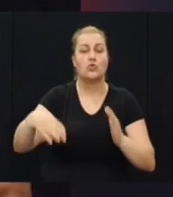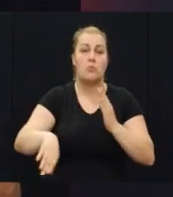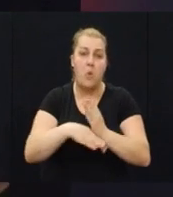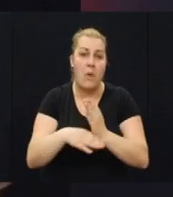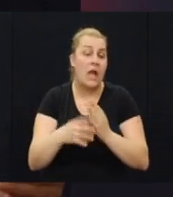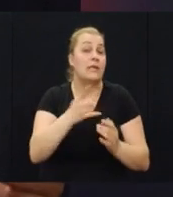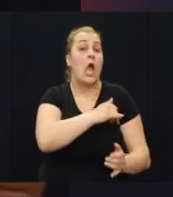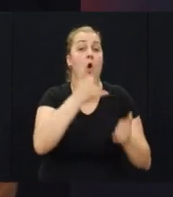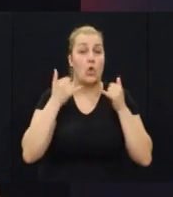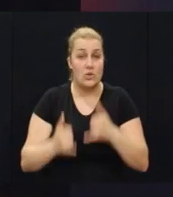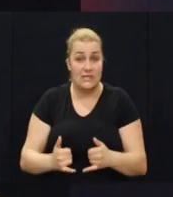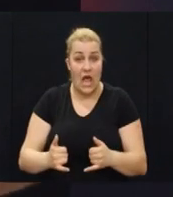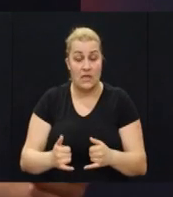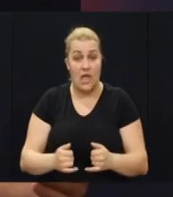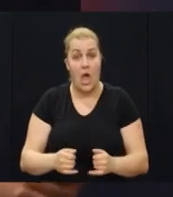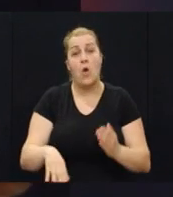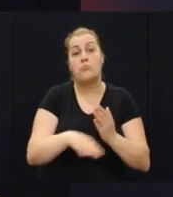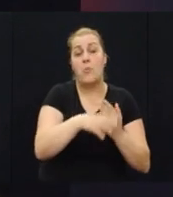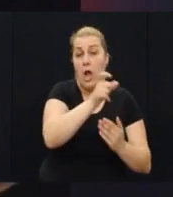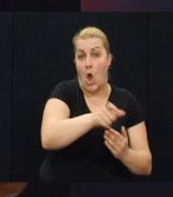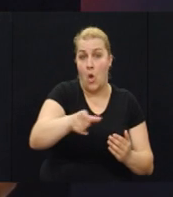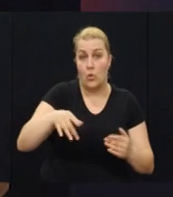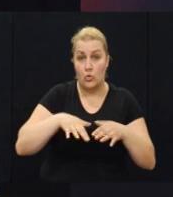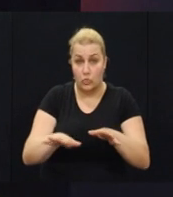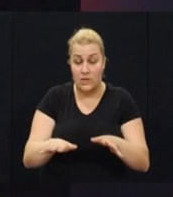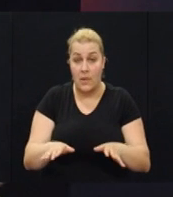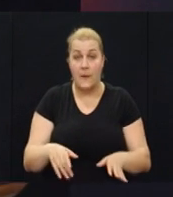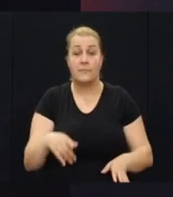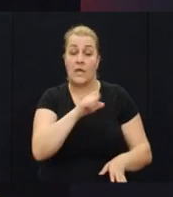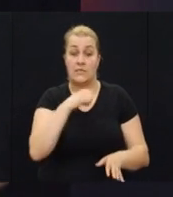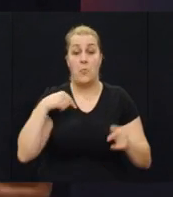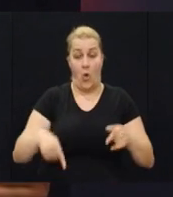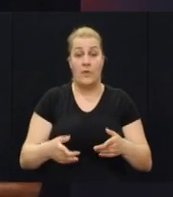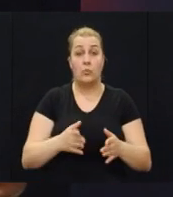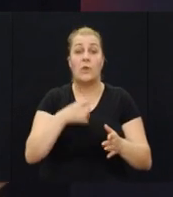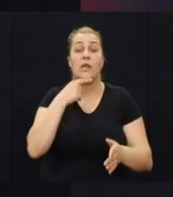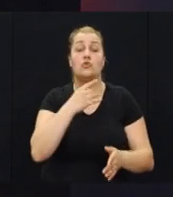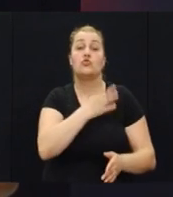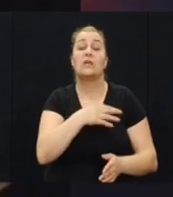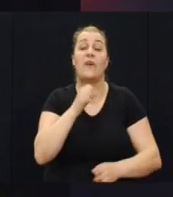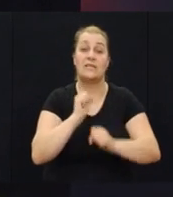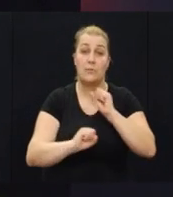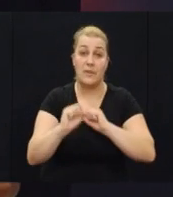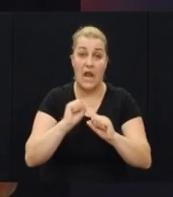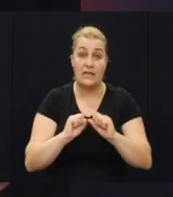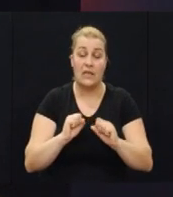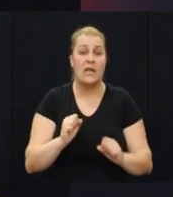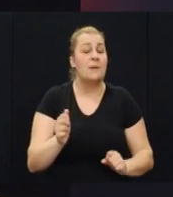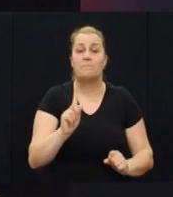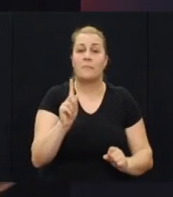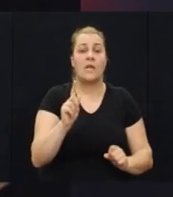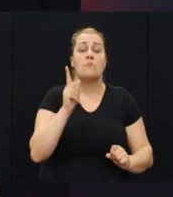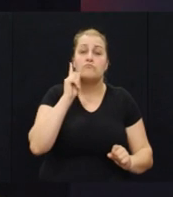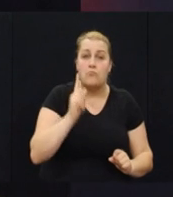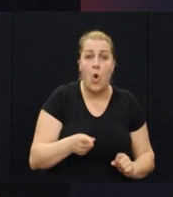kao što je i do sada pomagao ljudima samo ovim putem ću reći hrvatskim braniteljima da ne